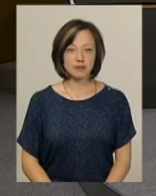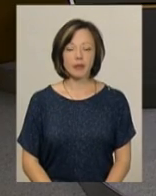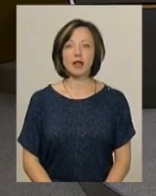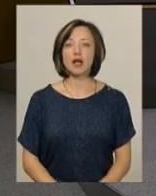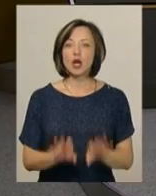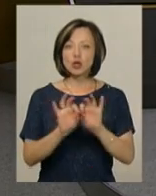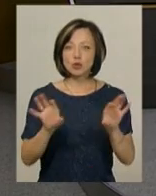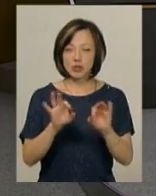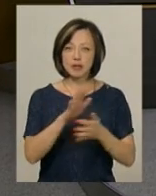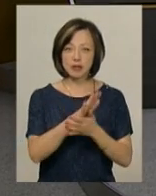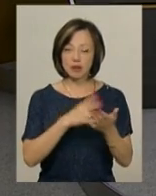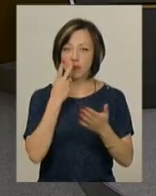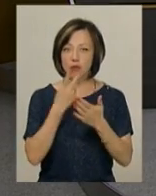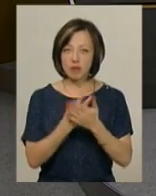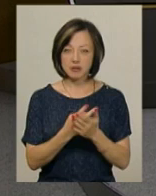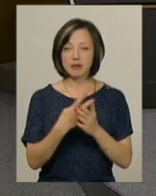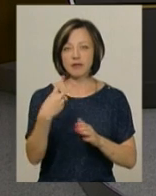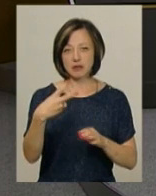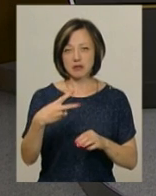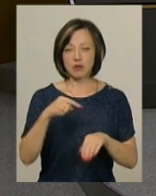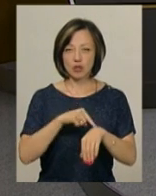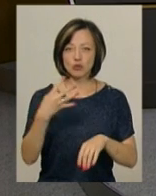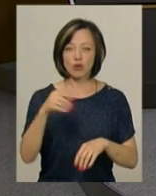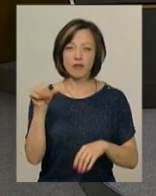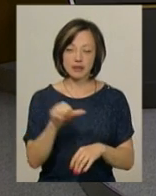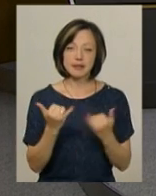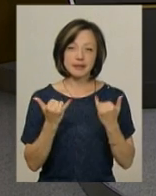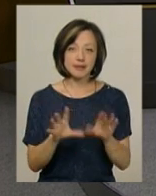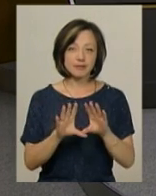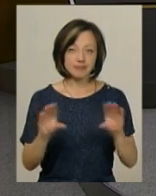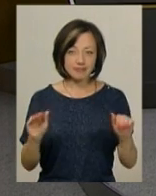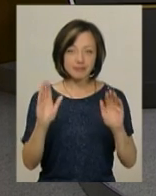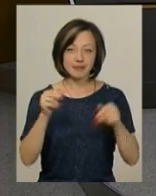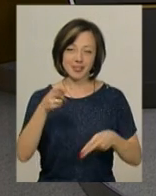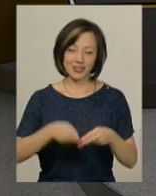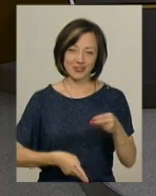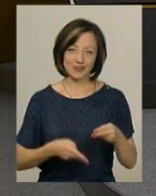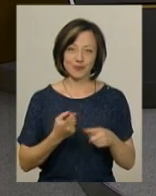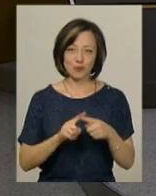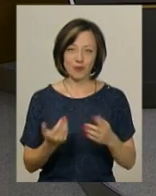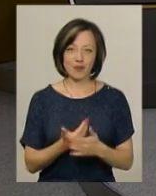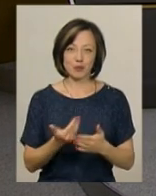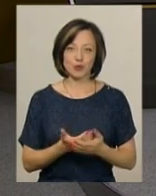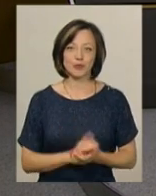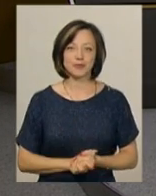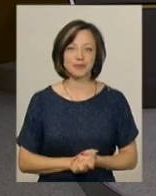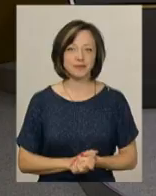Сюжет Ірини Хижої ви побачите о 20.40. А нам на цьому настав час поставити крапку у цьому випуску.